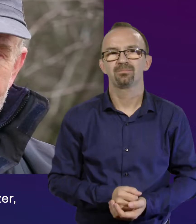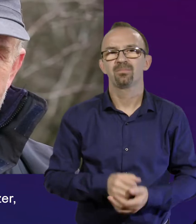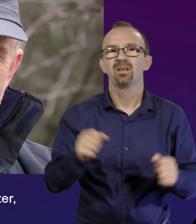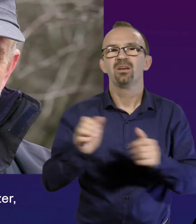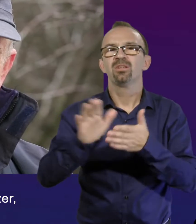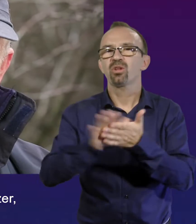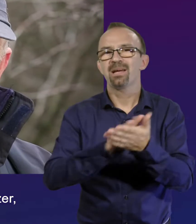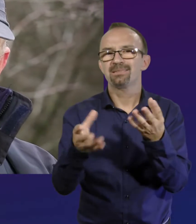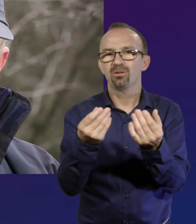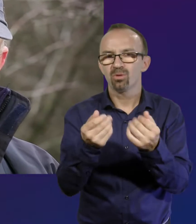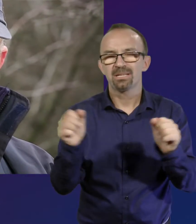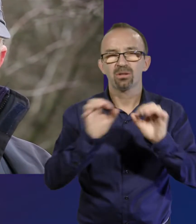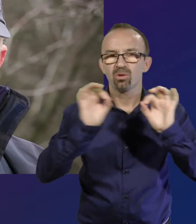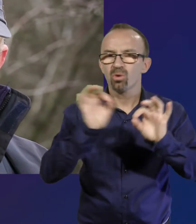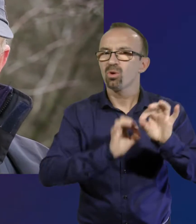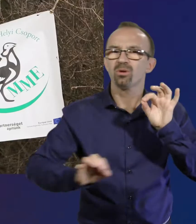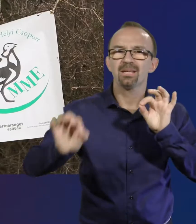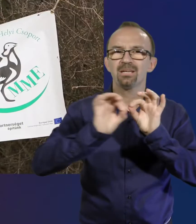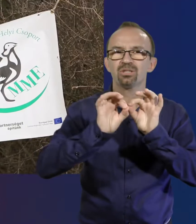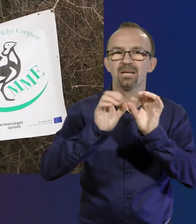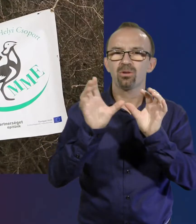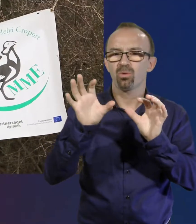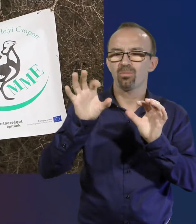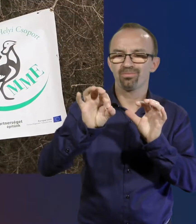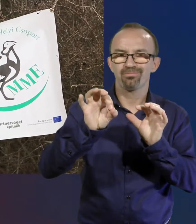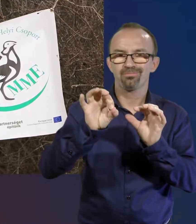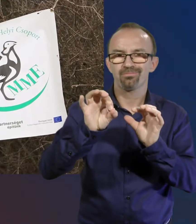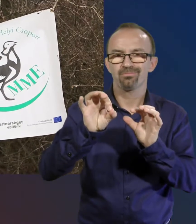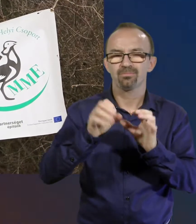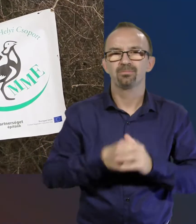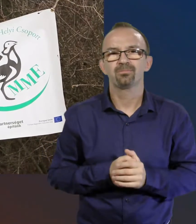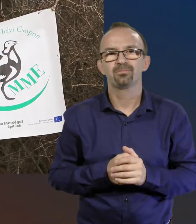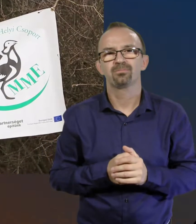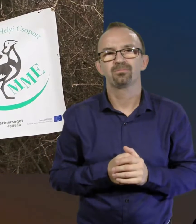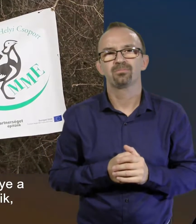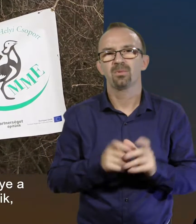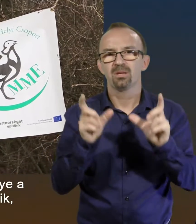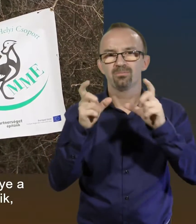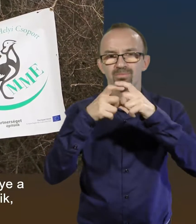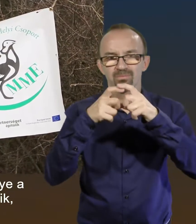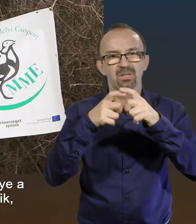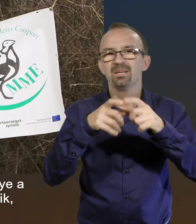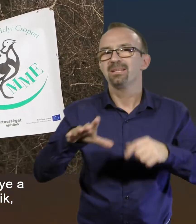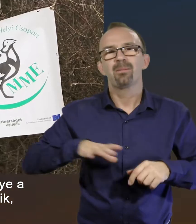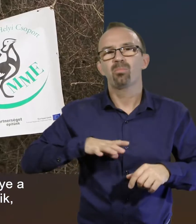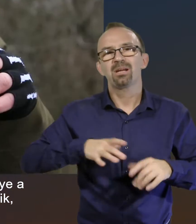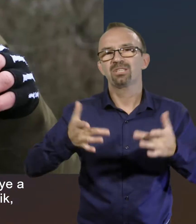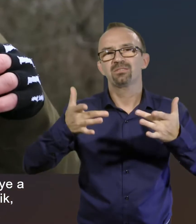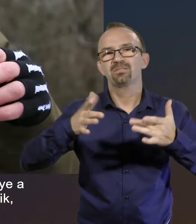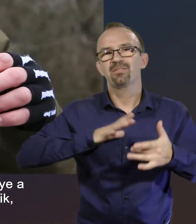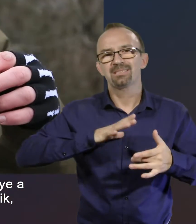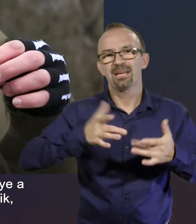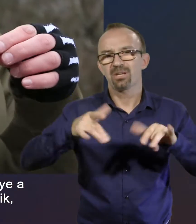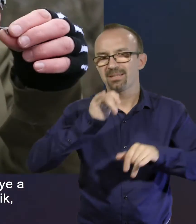Ez egy nagyon egyszerű módszer, arra nagyon jó, hogy teljesen bezáródik a gyűrű, nem marad balesetveszélyes helye.